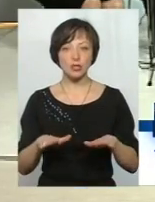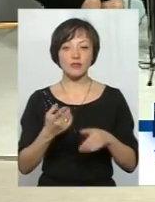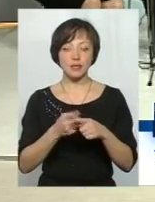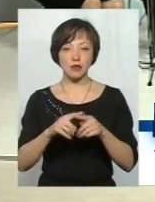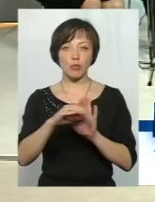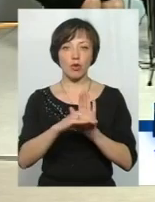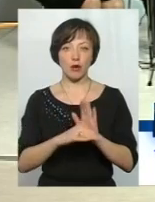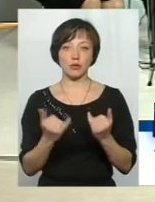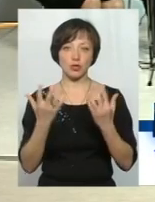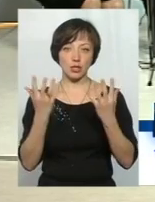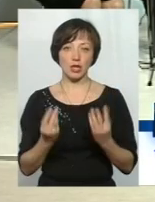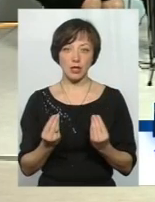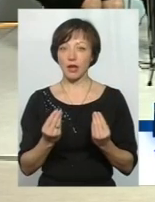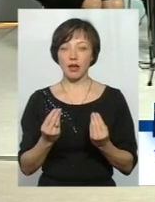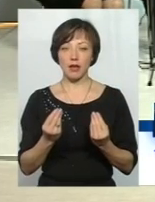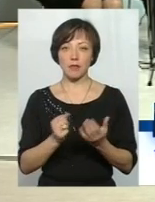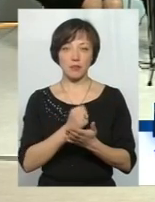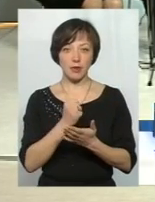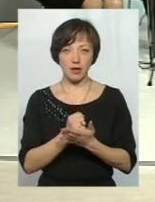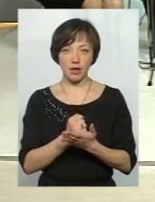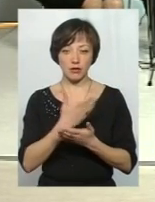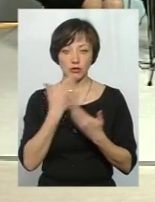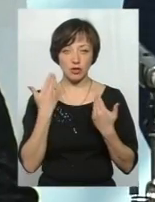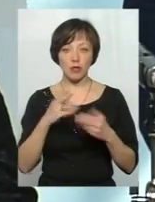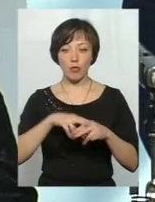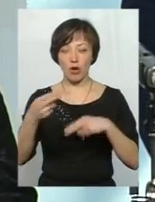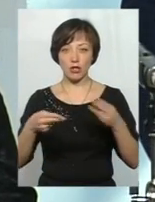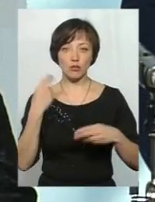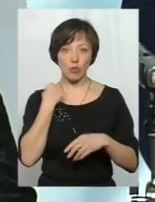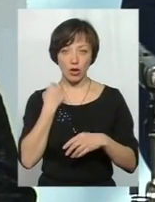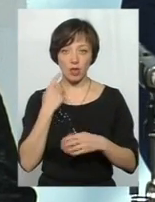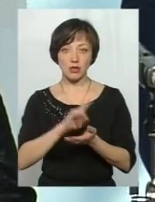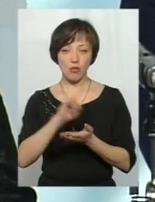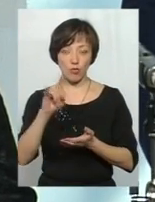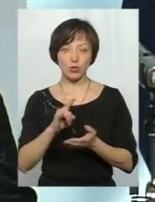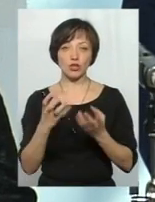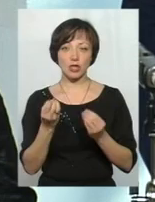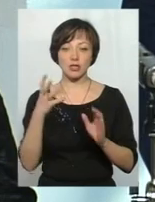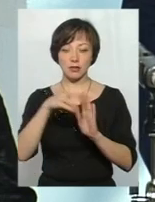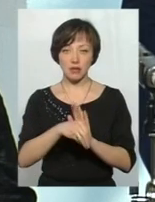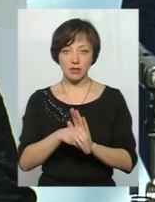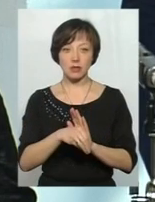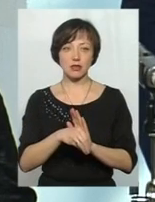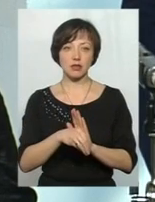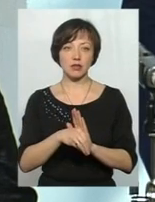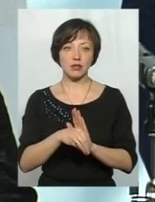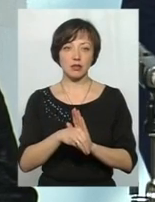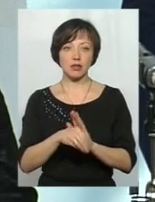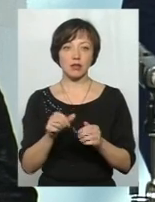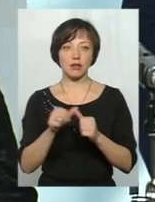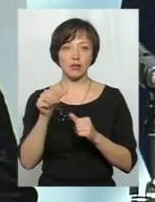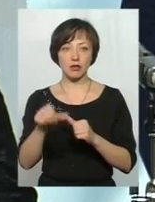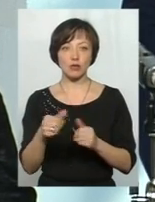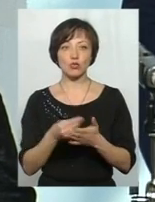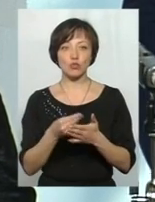цій програмі, яку ми на сьогоднішній день не прийняли, так ми, окрім того, що погашати борги, ми там заклали, чи мали намір і закласти окрему